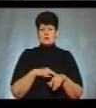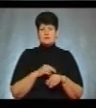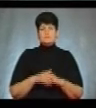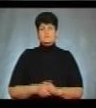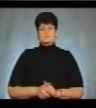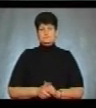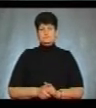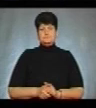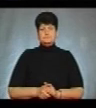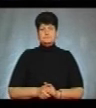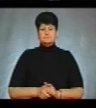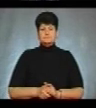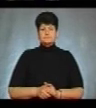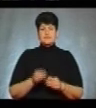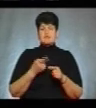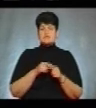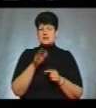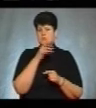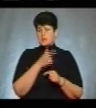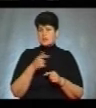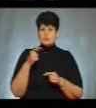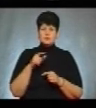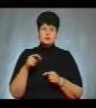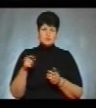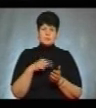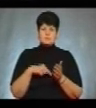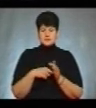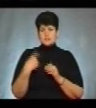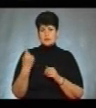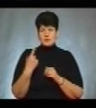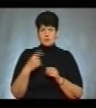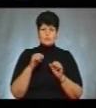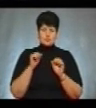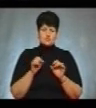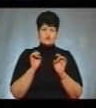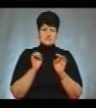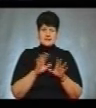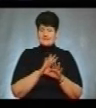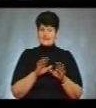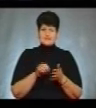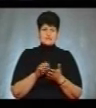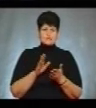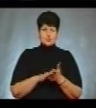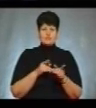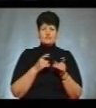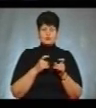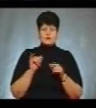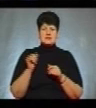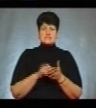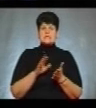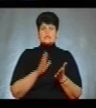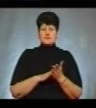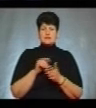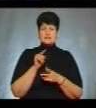Біньковський. В цей період мешканці міста, області можуть здати незареєстровану зброю та зареєструвати її